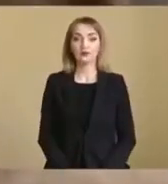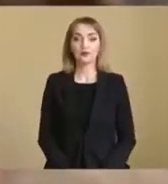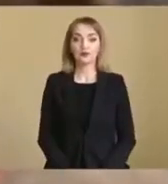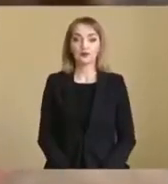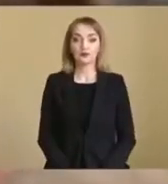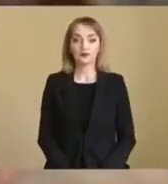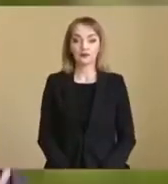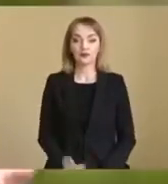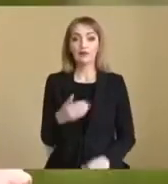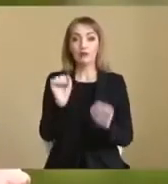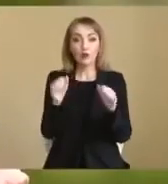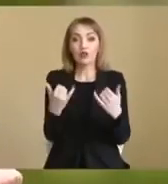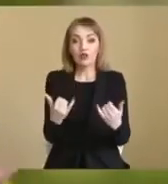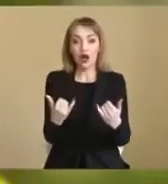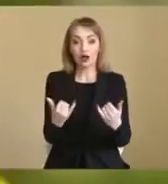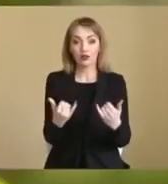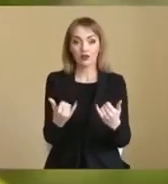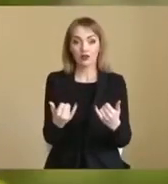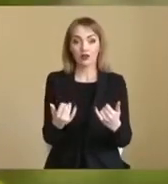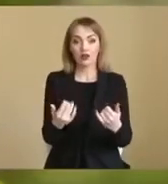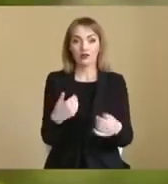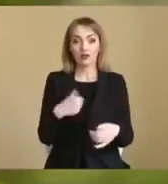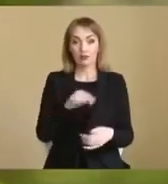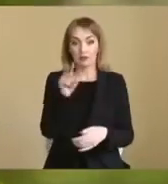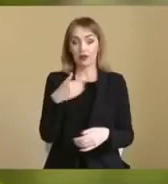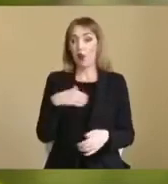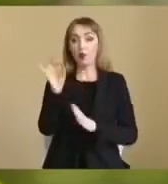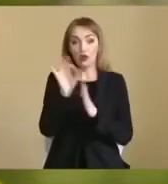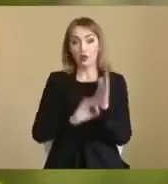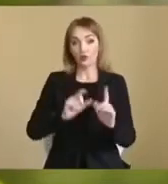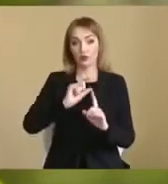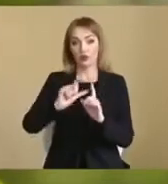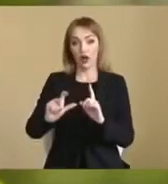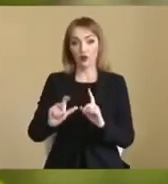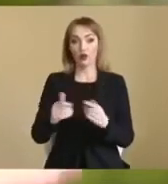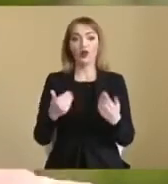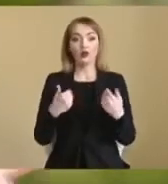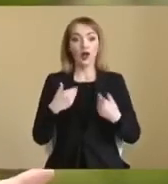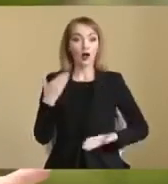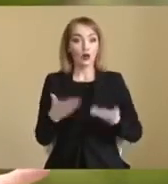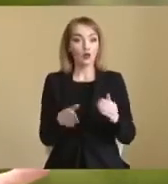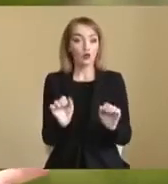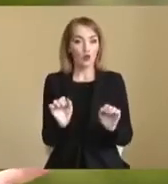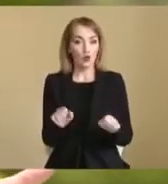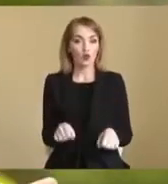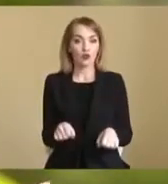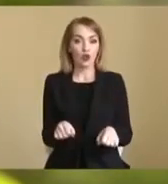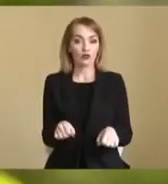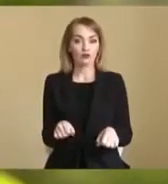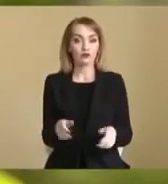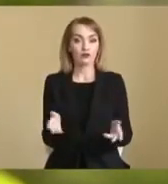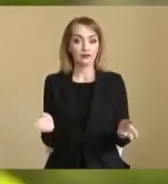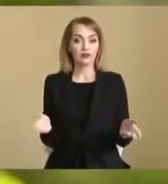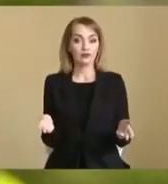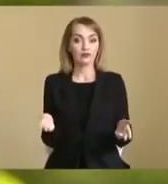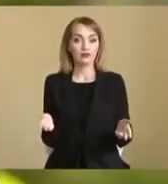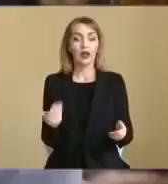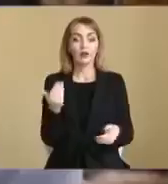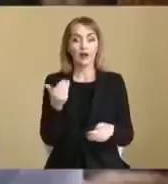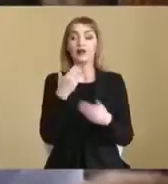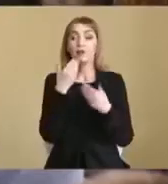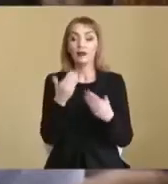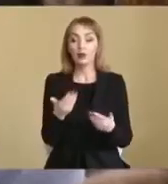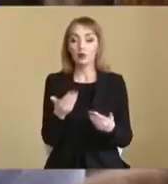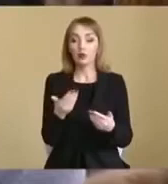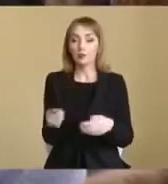Ви можете зараз. Ну, ви ж ставите мені питання, я одразу відповідаю. І я, якщо це можна, так, вас запитую.